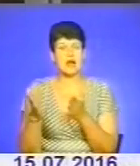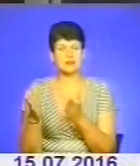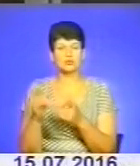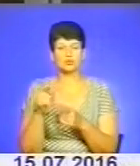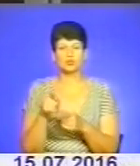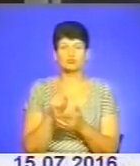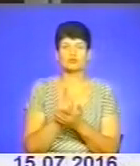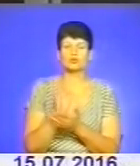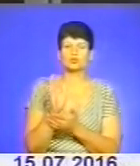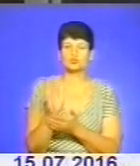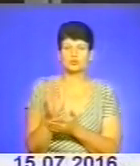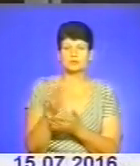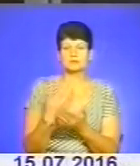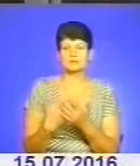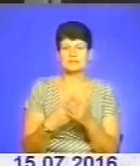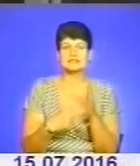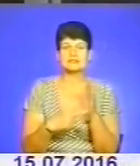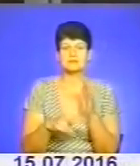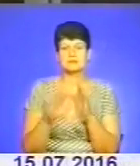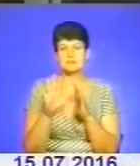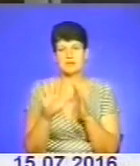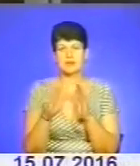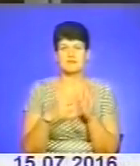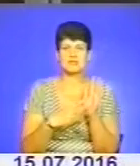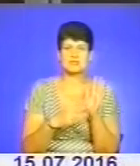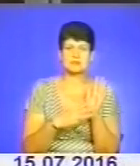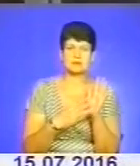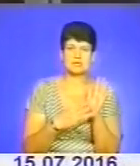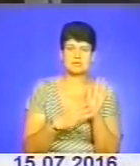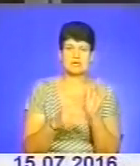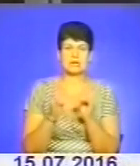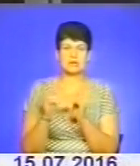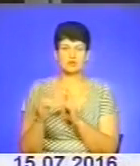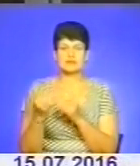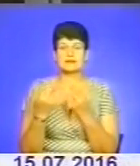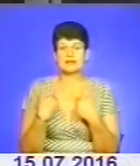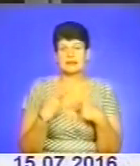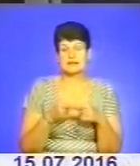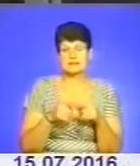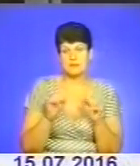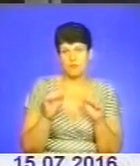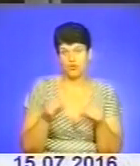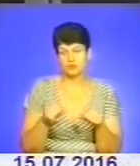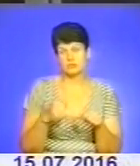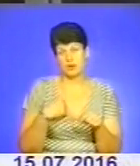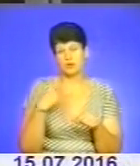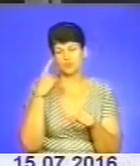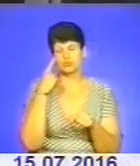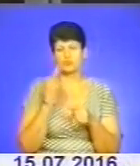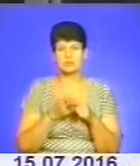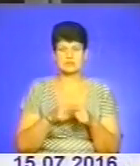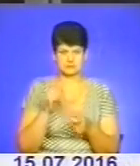повинно бути орієнтовно 75-80 ліжок. Наскільки це реально, я думаю, що це абсолютно реально розмістити.